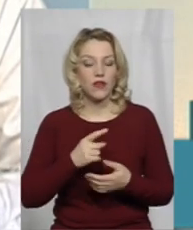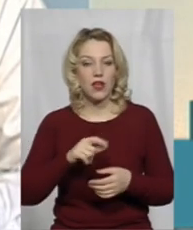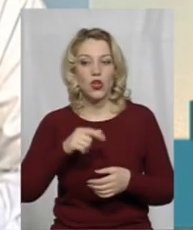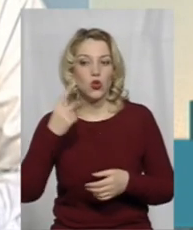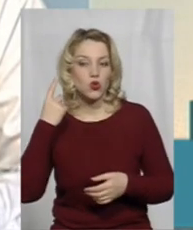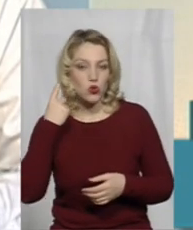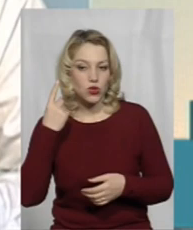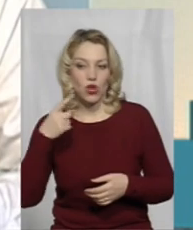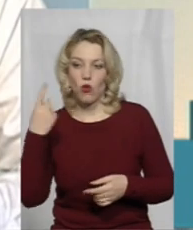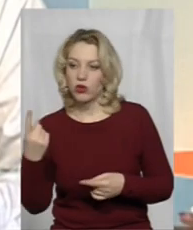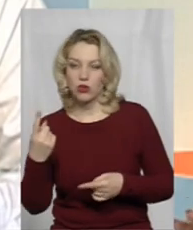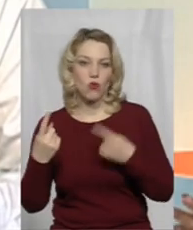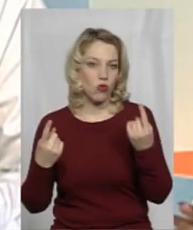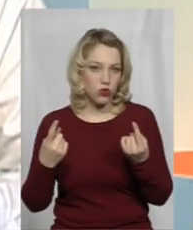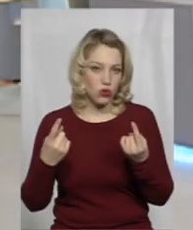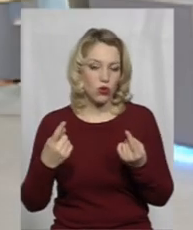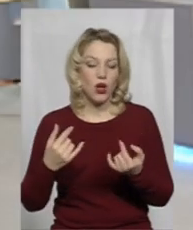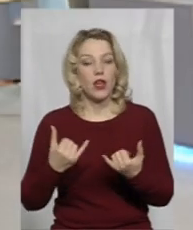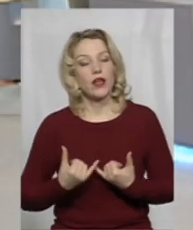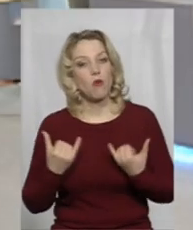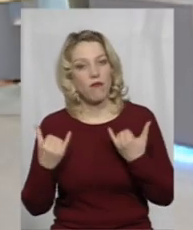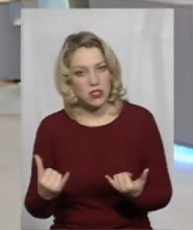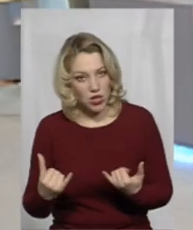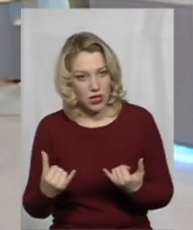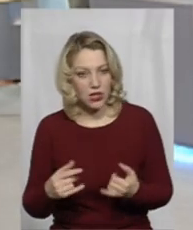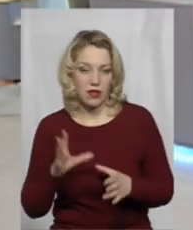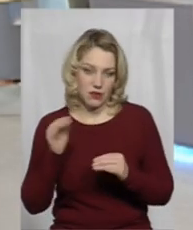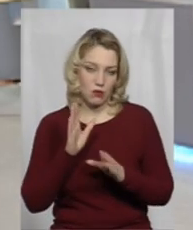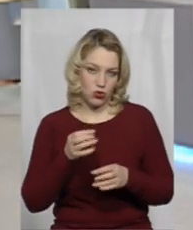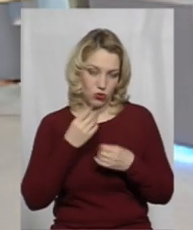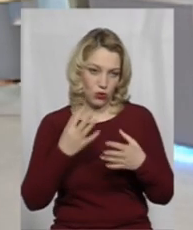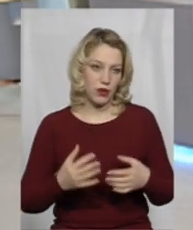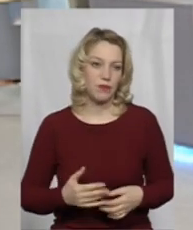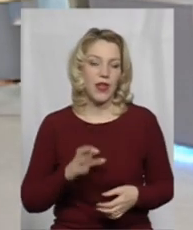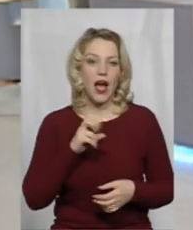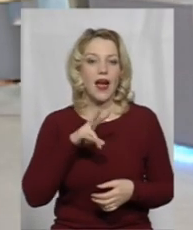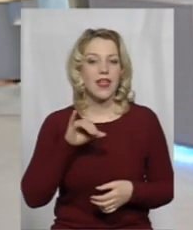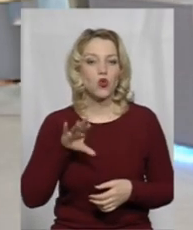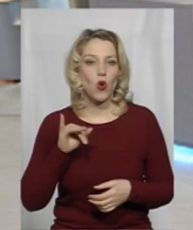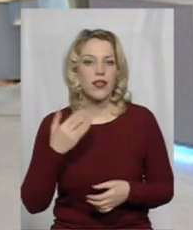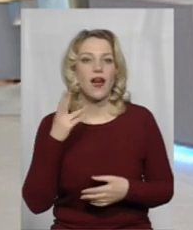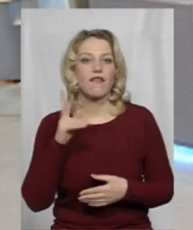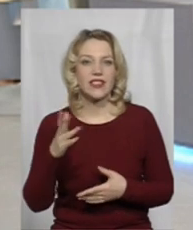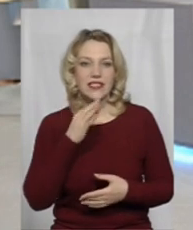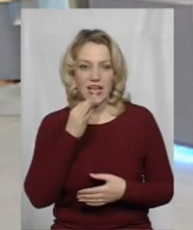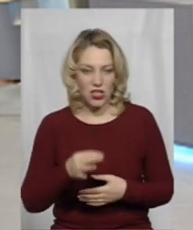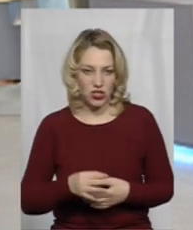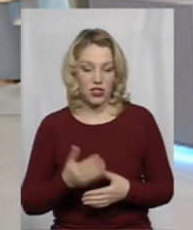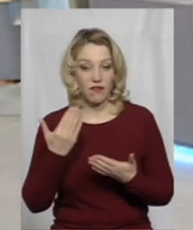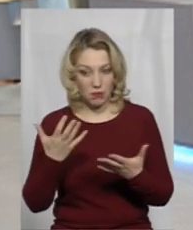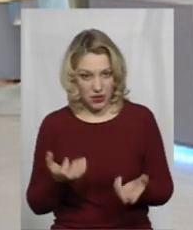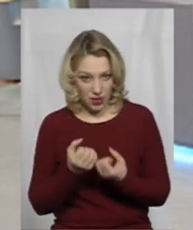одного – чути. Чути і поважати. І все буде добре. Пане Анатолію, як скажете, ви